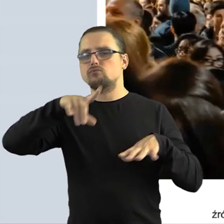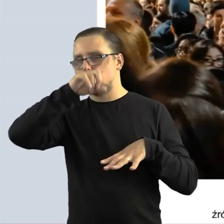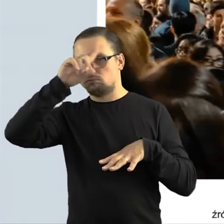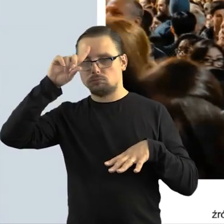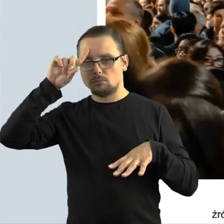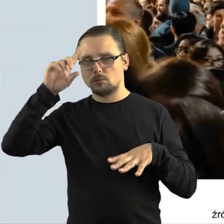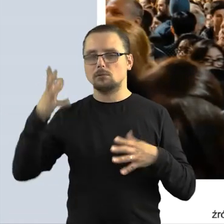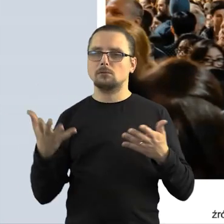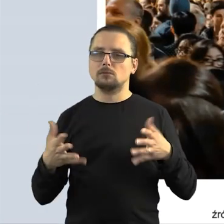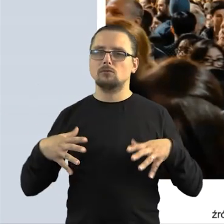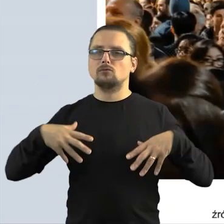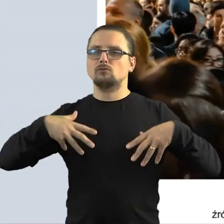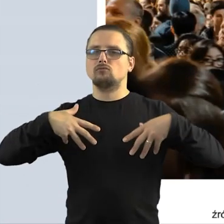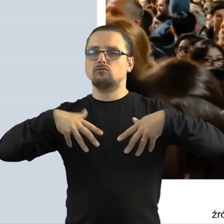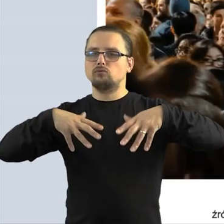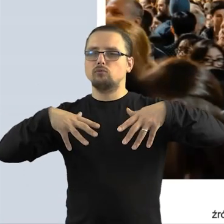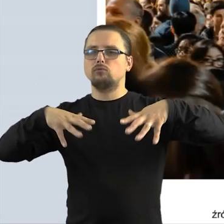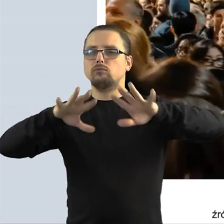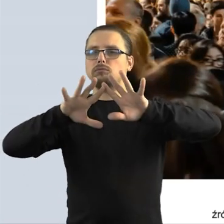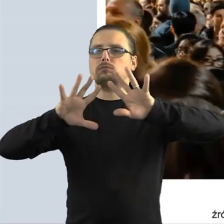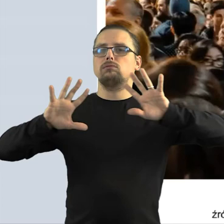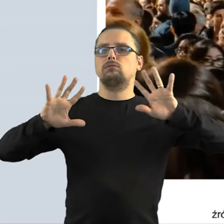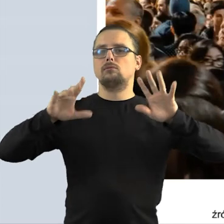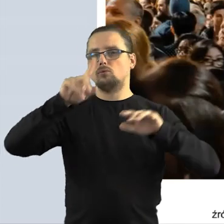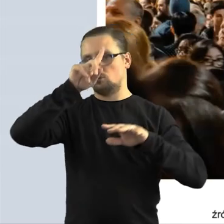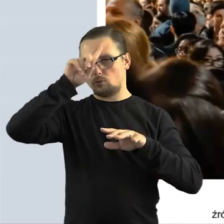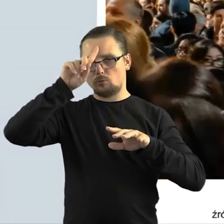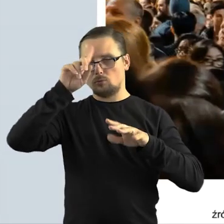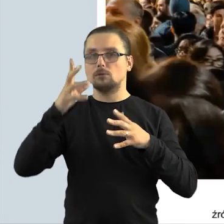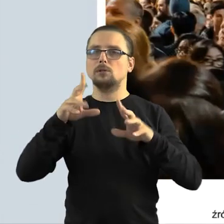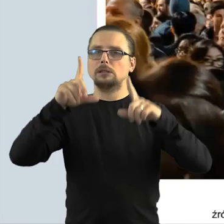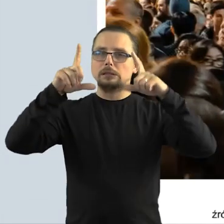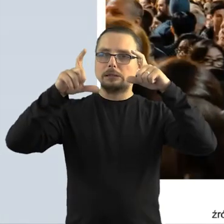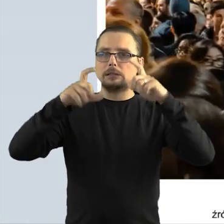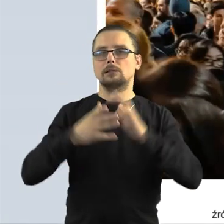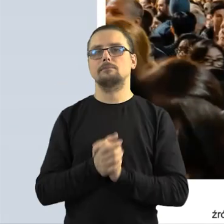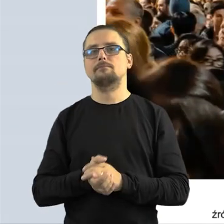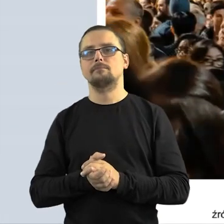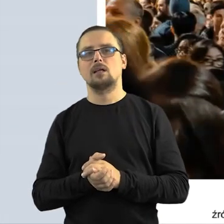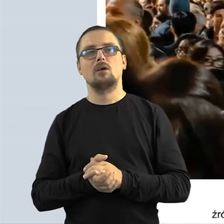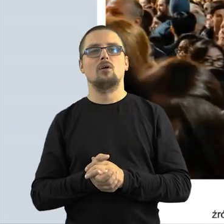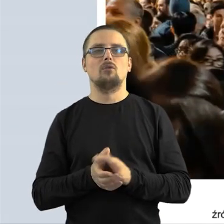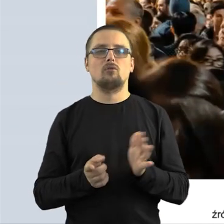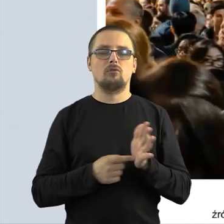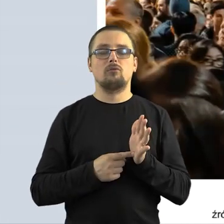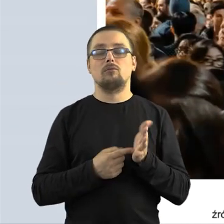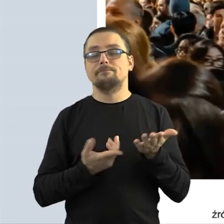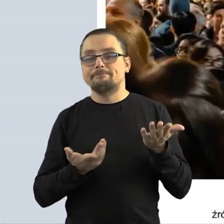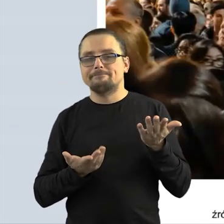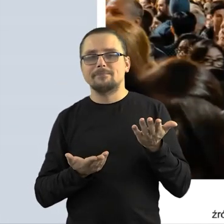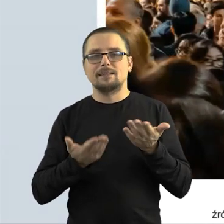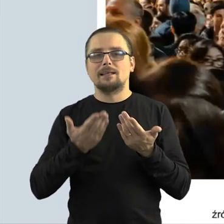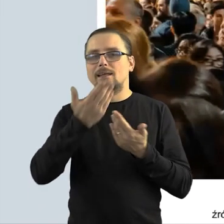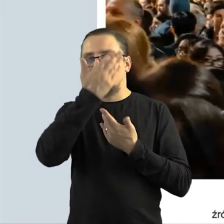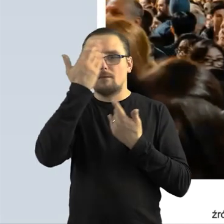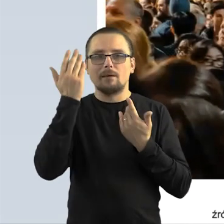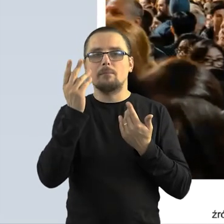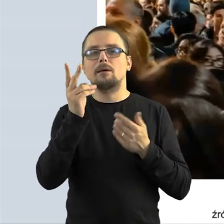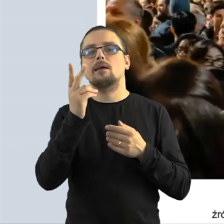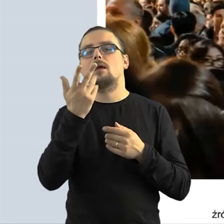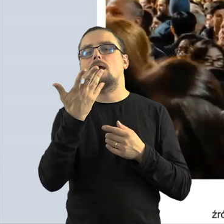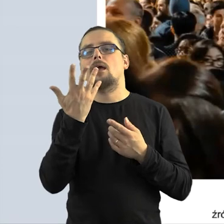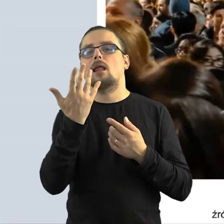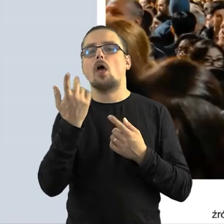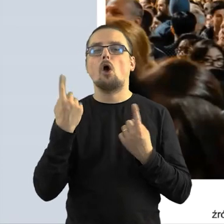obowiązuje również w sytuacjach grupowych, tłumu. Tutaj by można dużo dygbagować i rozmawiać na ten temat, jakby gdzie się tłum kończa,